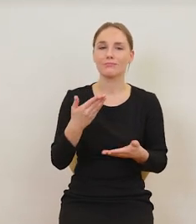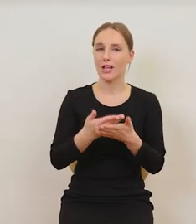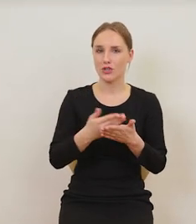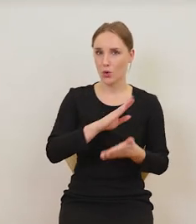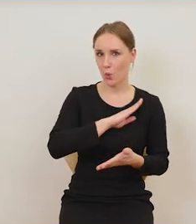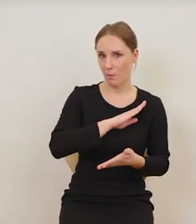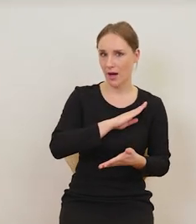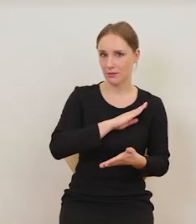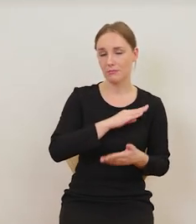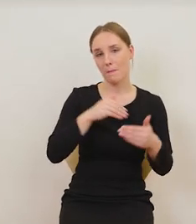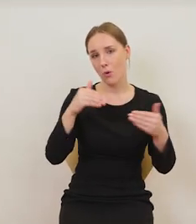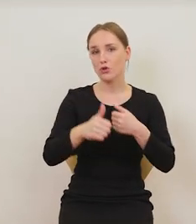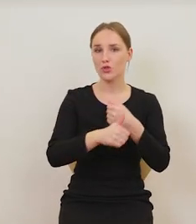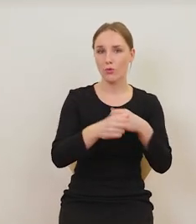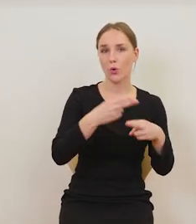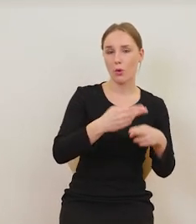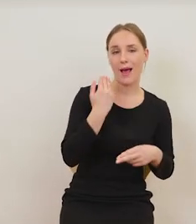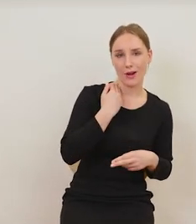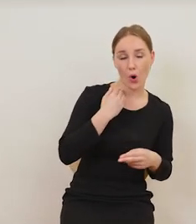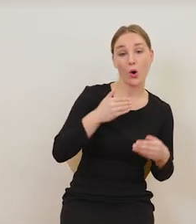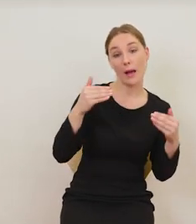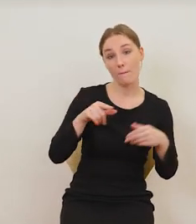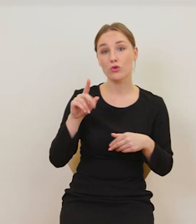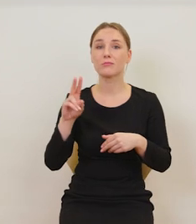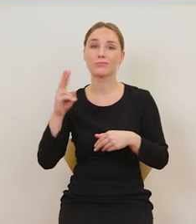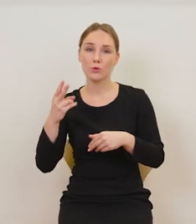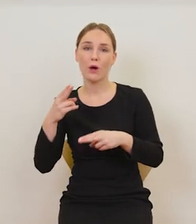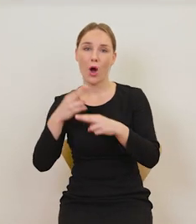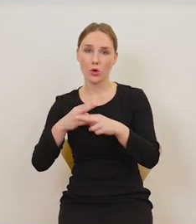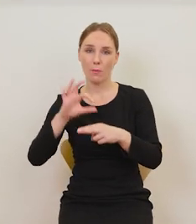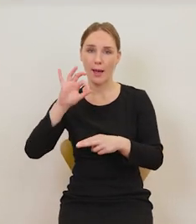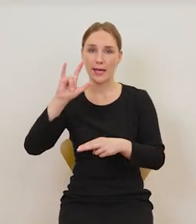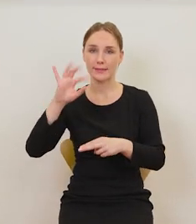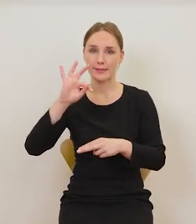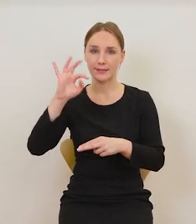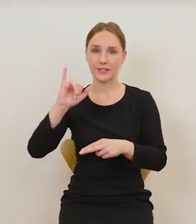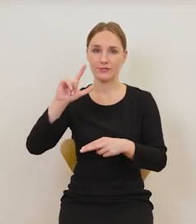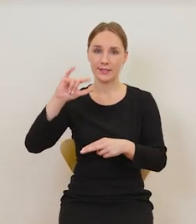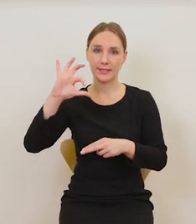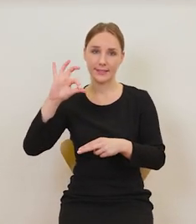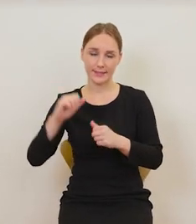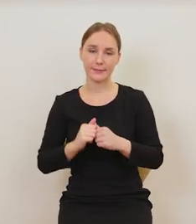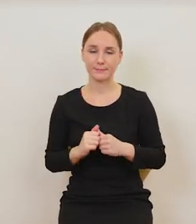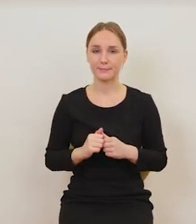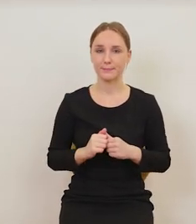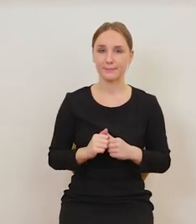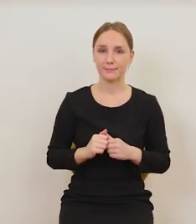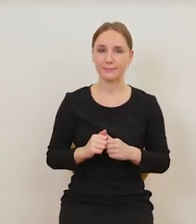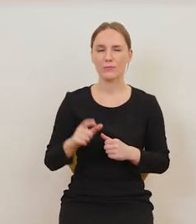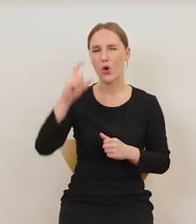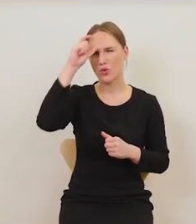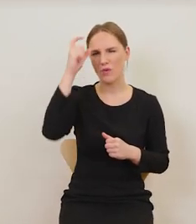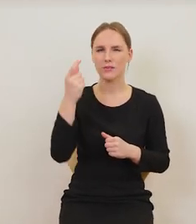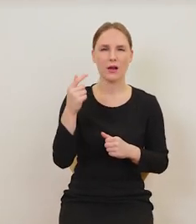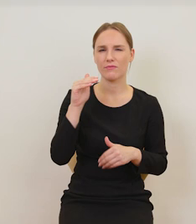czy z jednej choroby, z powodu jednej choroby, czy drugiej. Był człowiekiem trochę